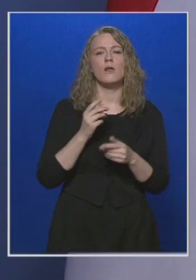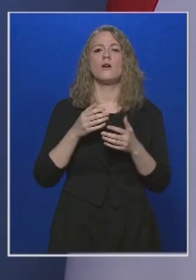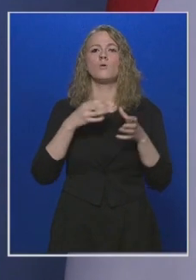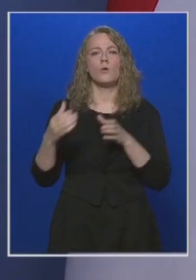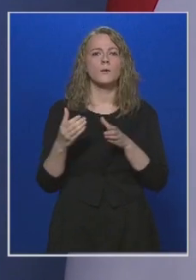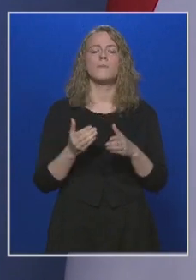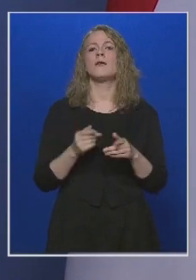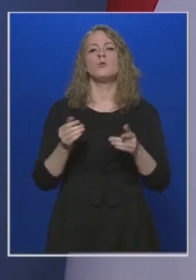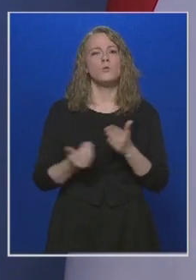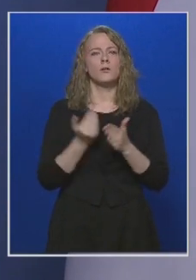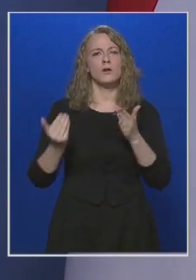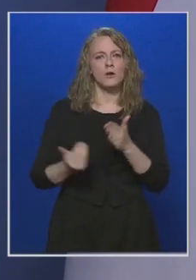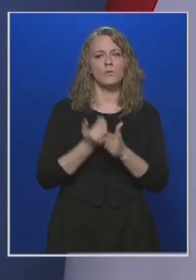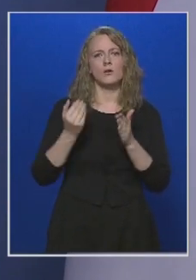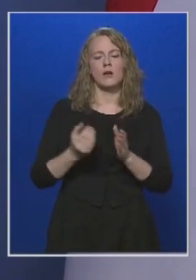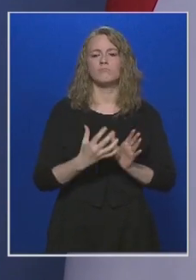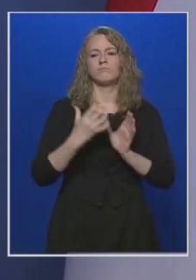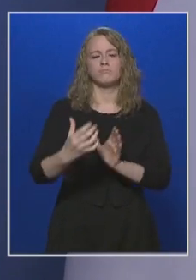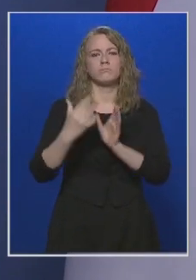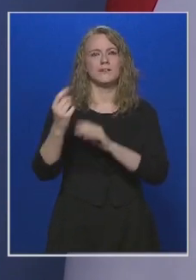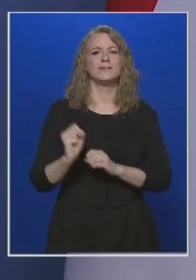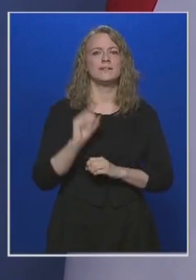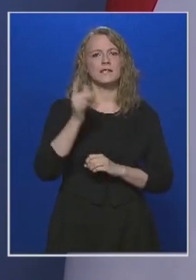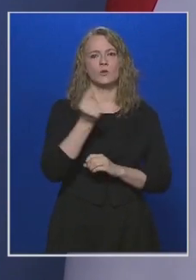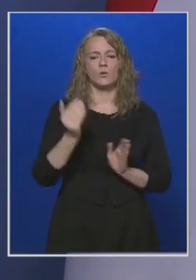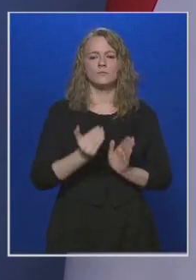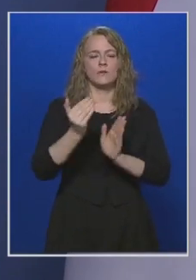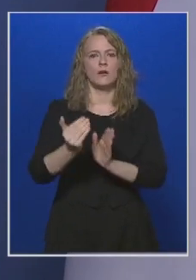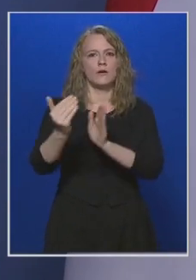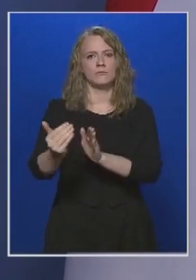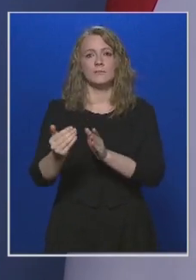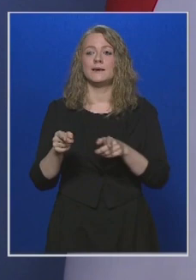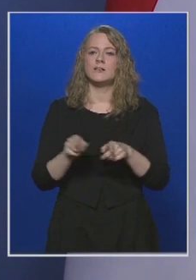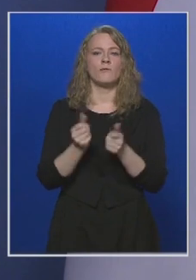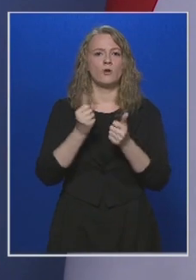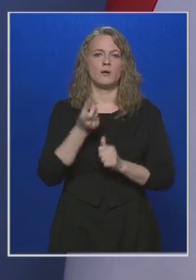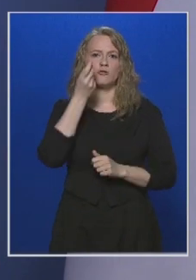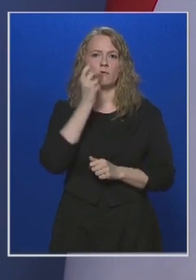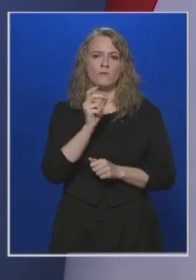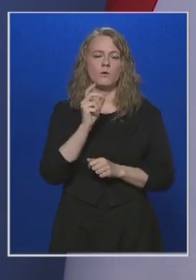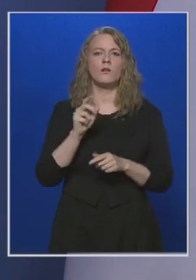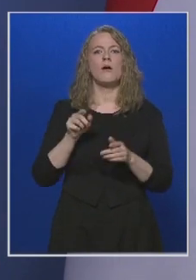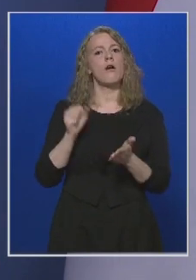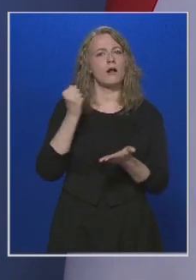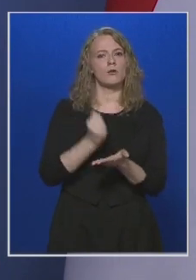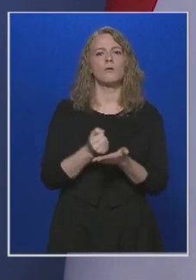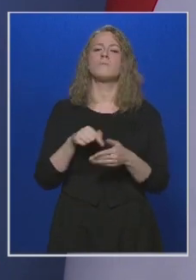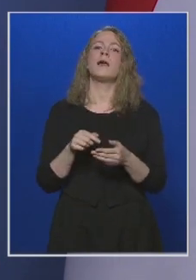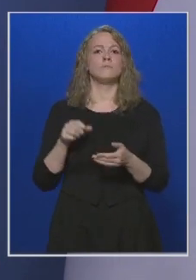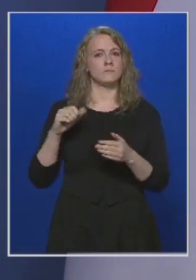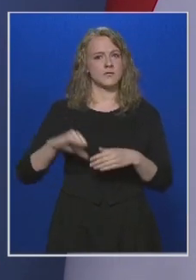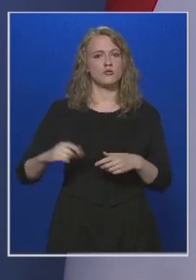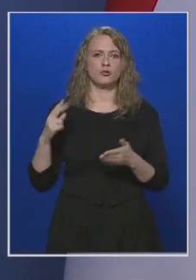újra 15 nappal meghosszabbítaná ezeket az intézkedéseket, hiszen ebben az esetben teljesen formálisra válna az az alkotmányban biztosított jog,